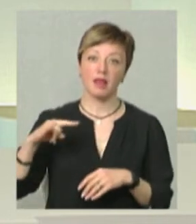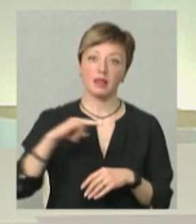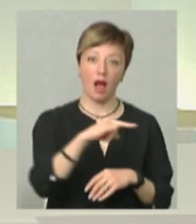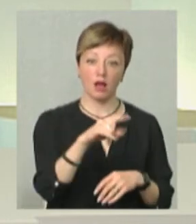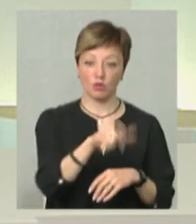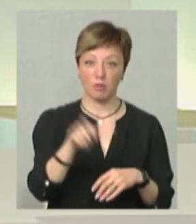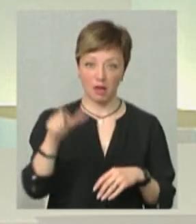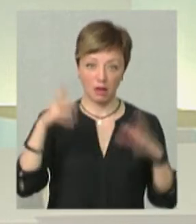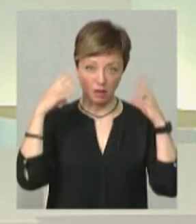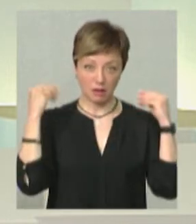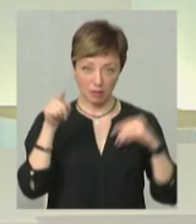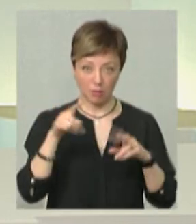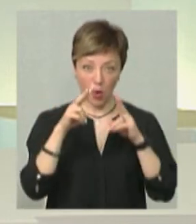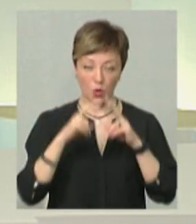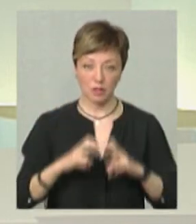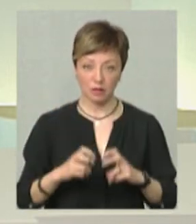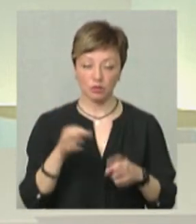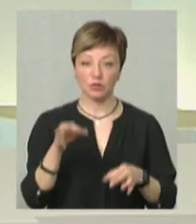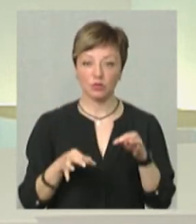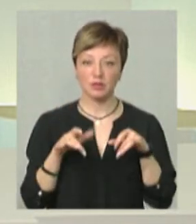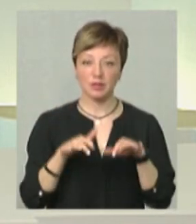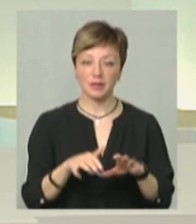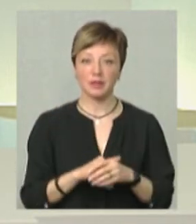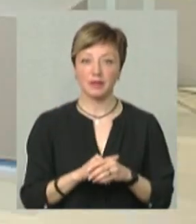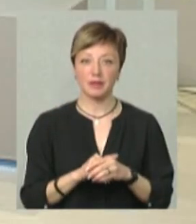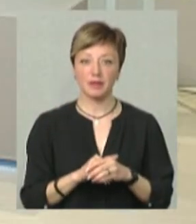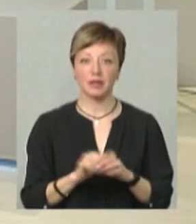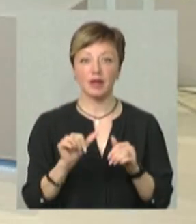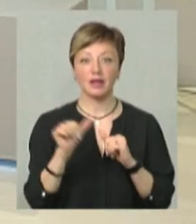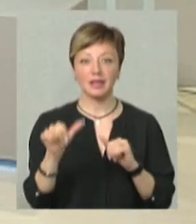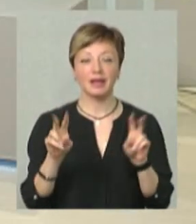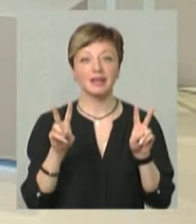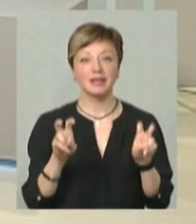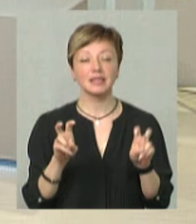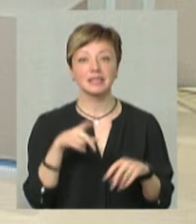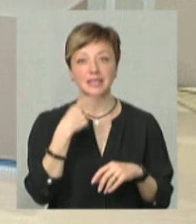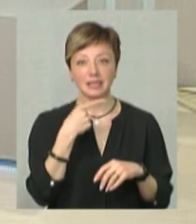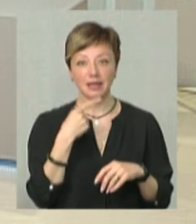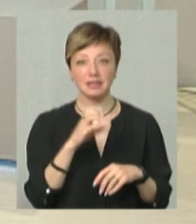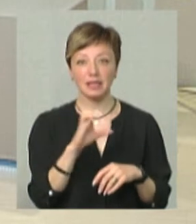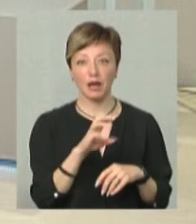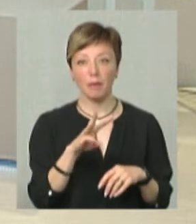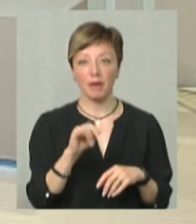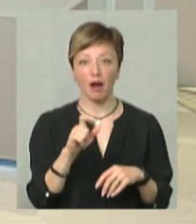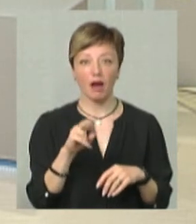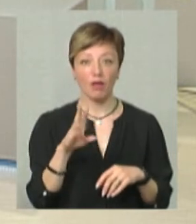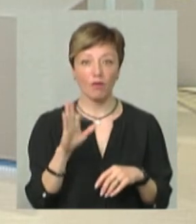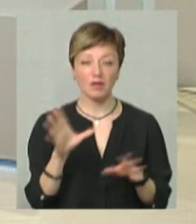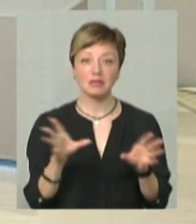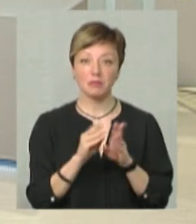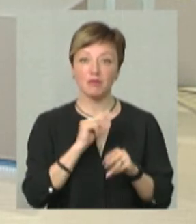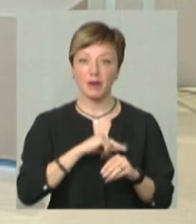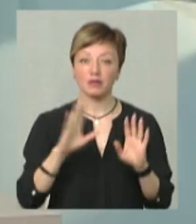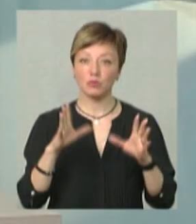Нідерландів, і в Газі розслідується справа по цьому. У нас інша тема. Як зазначив Сергій Михайлов, співпраця